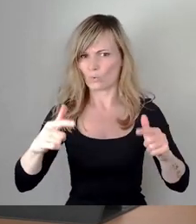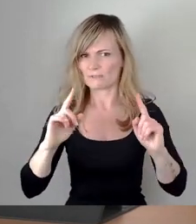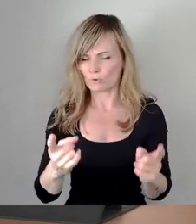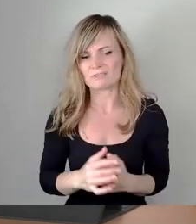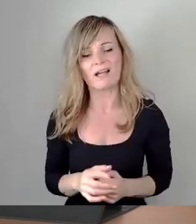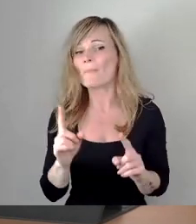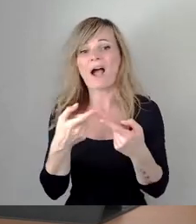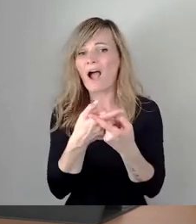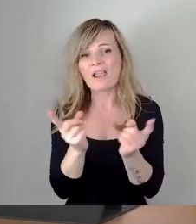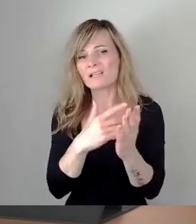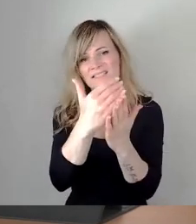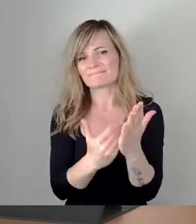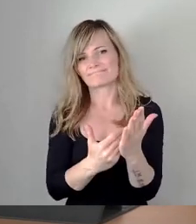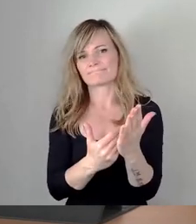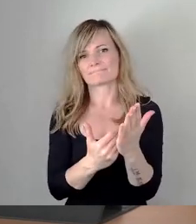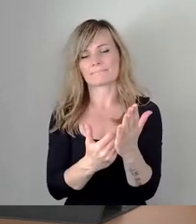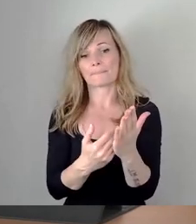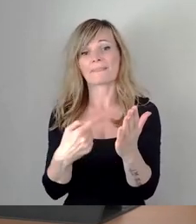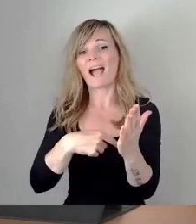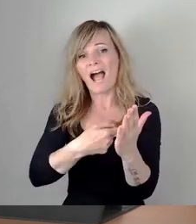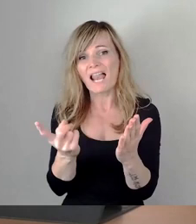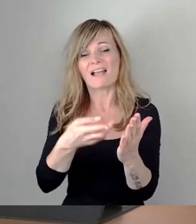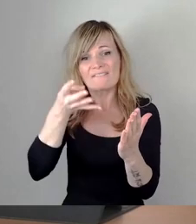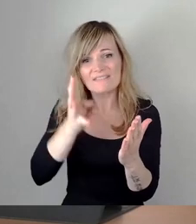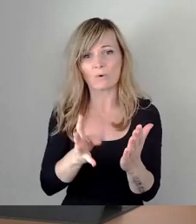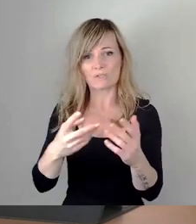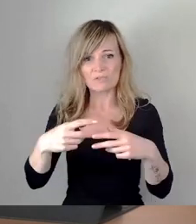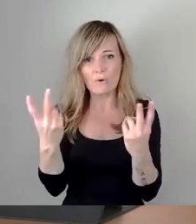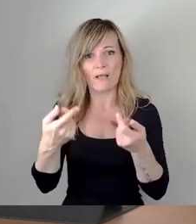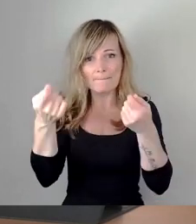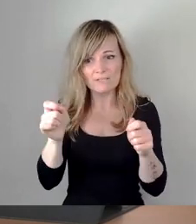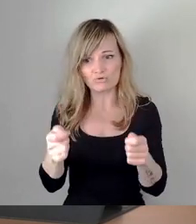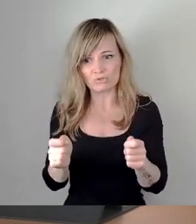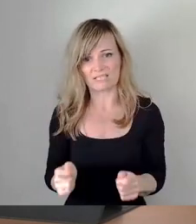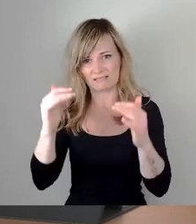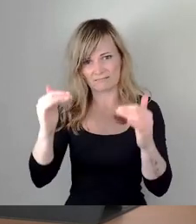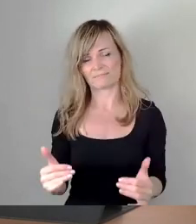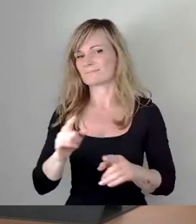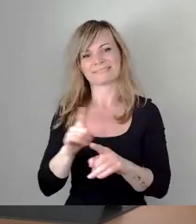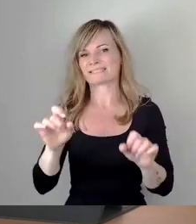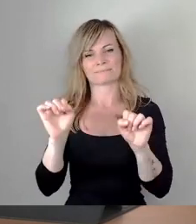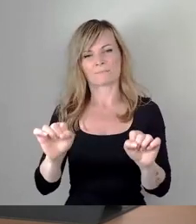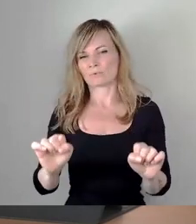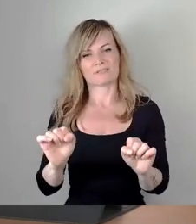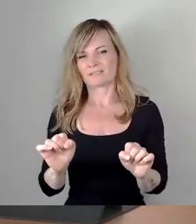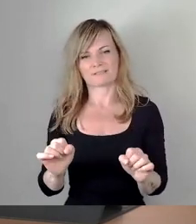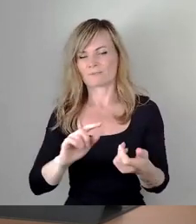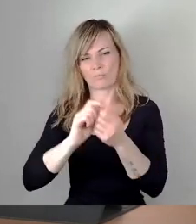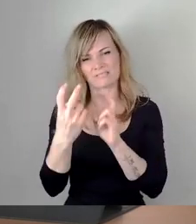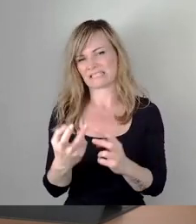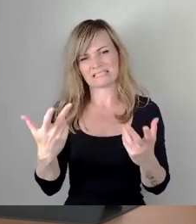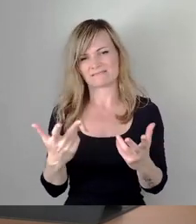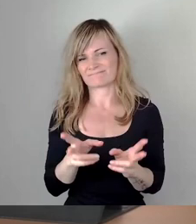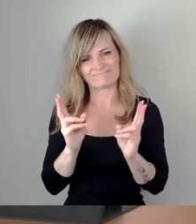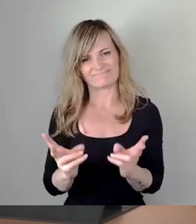kann ich schon hundertprozentig sagen, alle 400 offenen Beschlüsse sind nicht realitätsnah